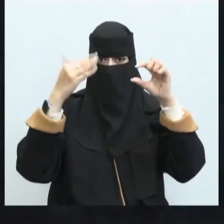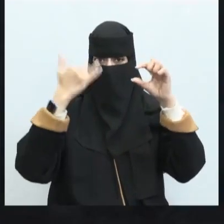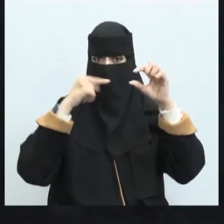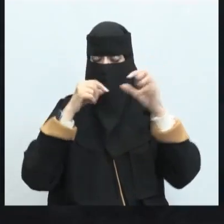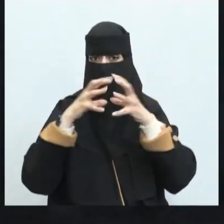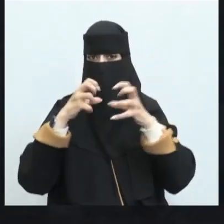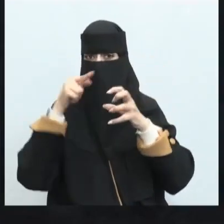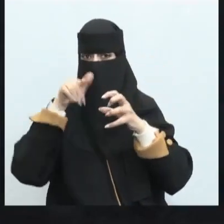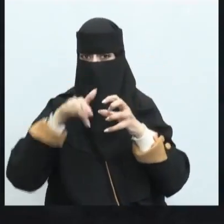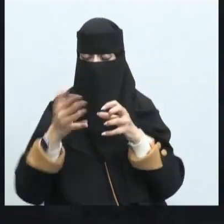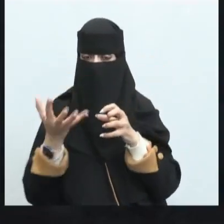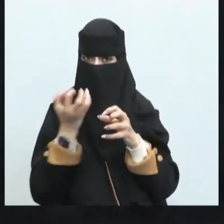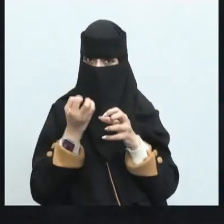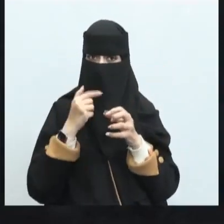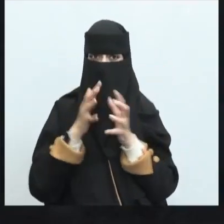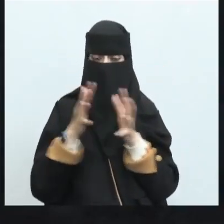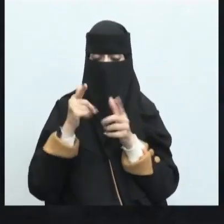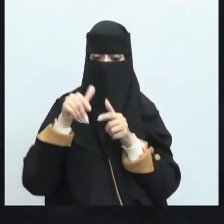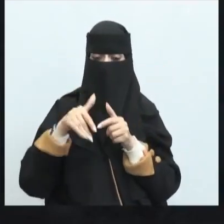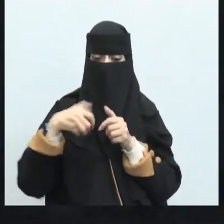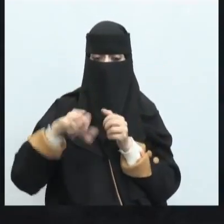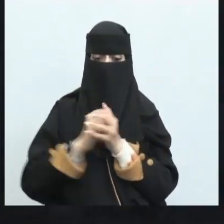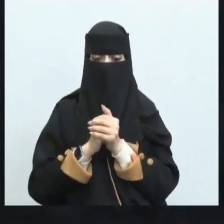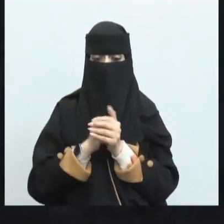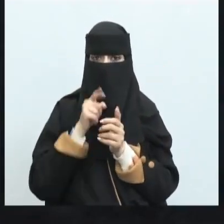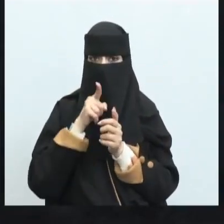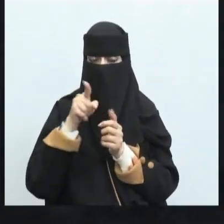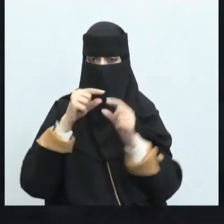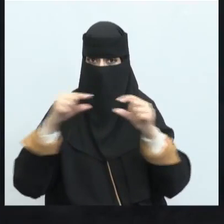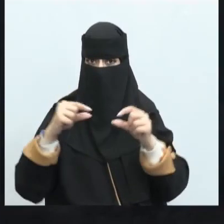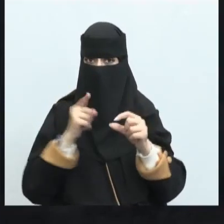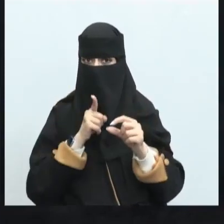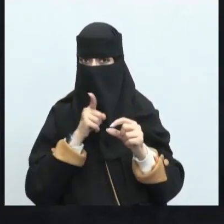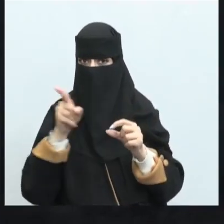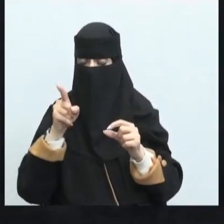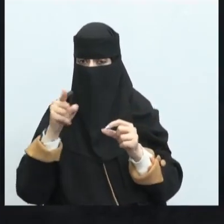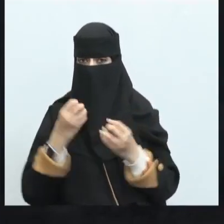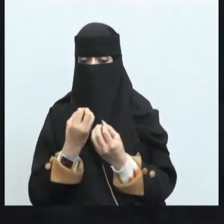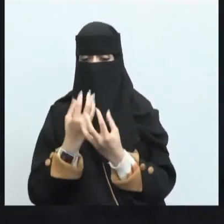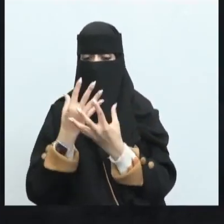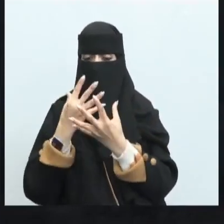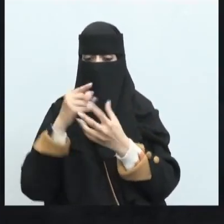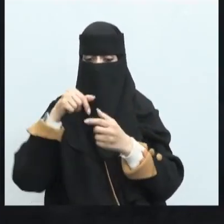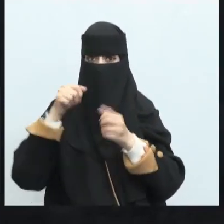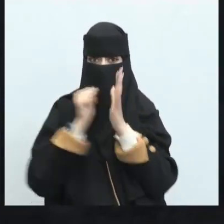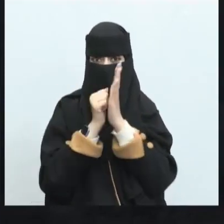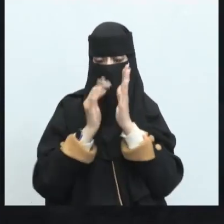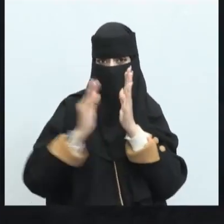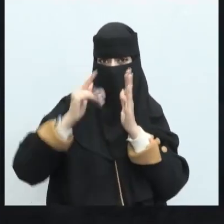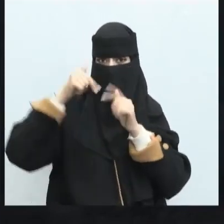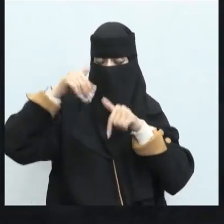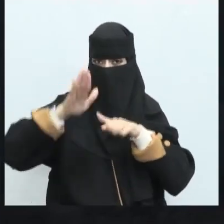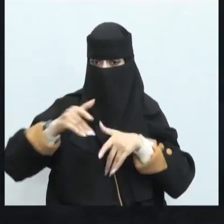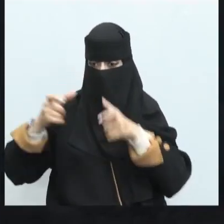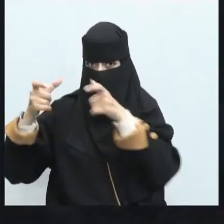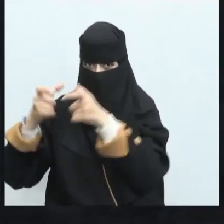أننا سنأخذ الحظ الأكبر والنصيب الأكبر وهم ربيعون وقلنا أننا هنا في بيت الأخير لما تذكر ربيعون المجاور فيهم مرمونات